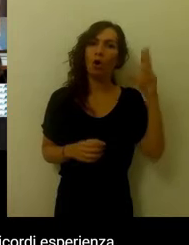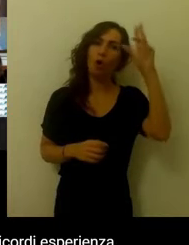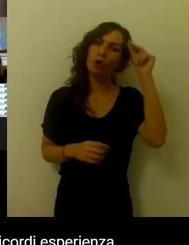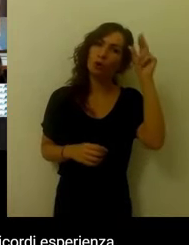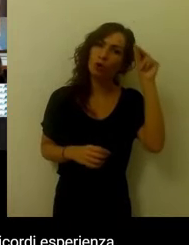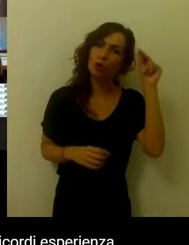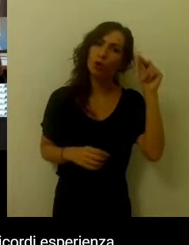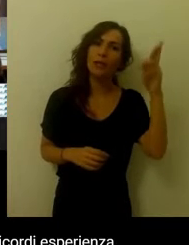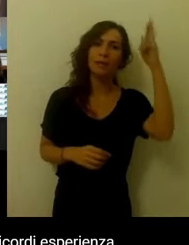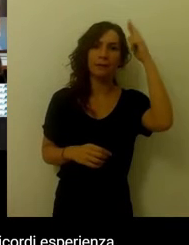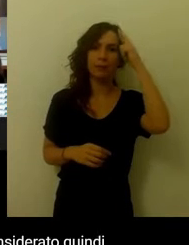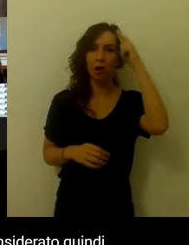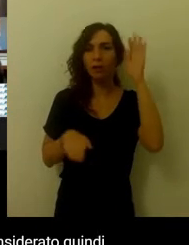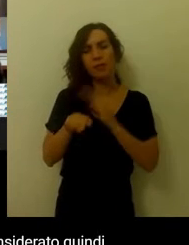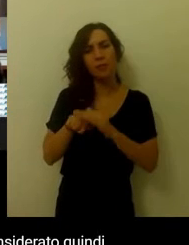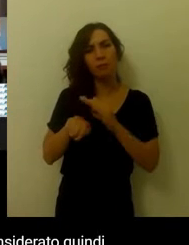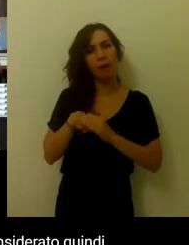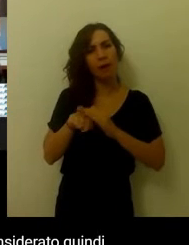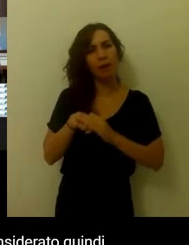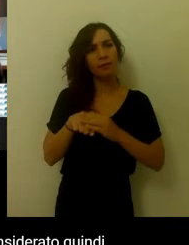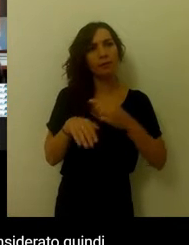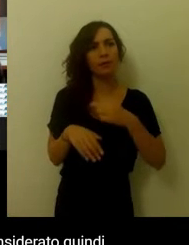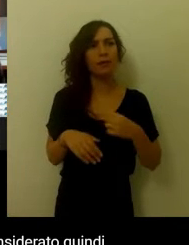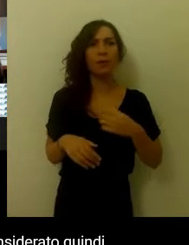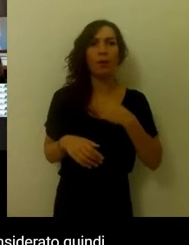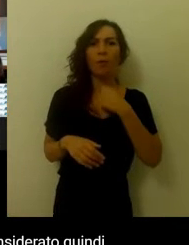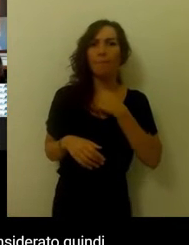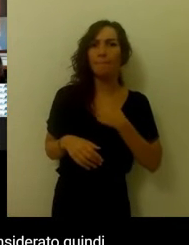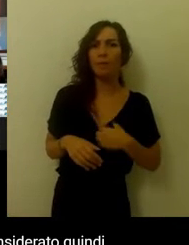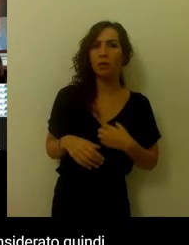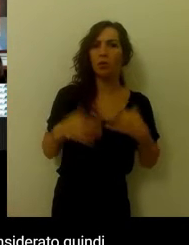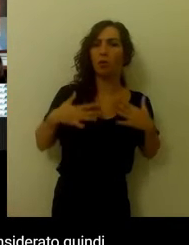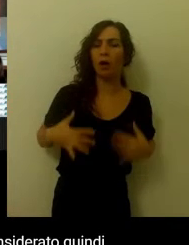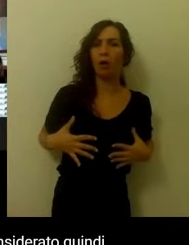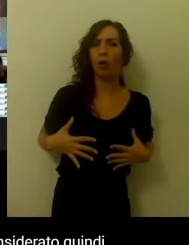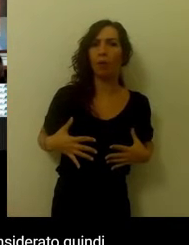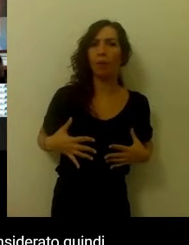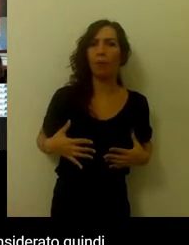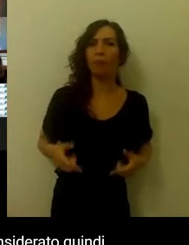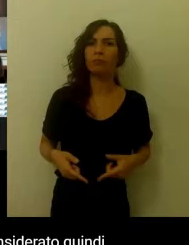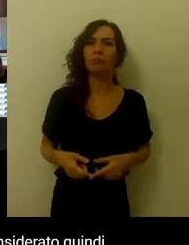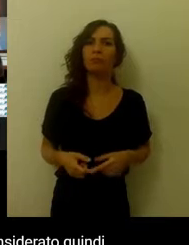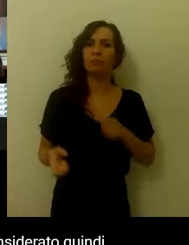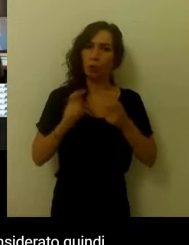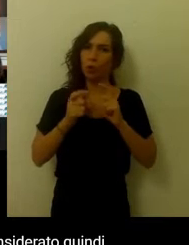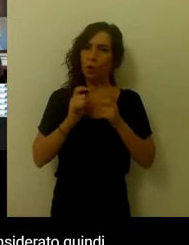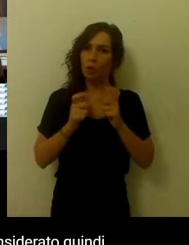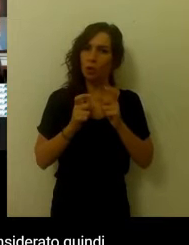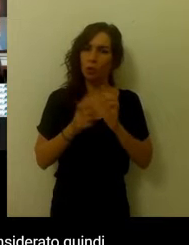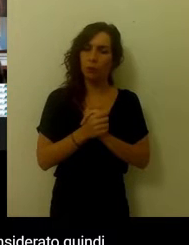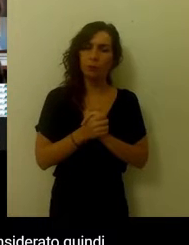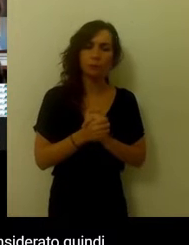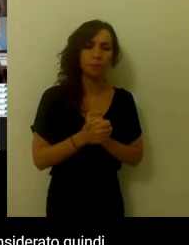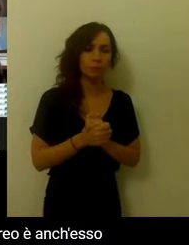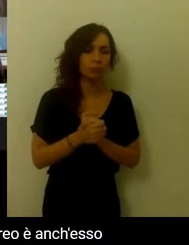sentimenti, ricordi e esperienze che l'individuo riferisce al suo corpo. E il costrutto di sé corporeo viene considerato